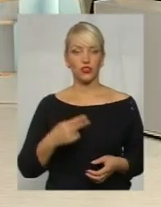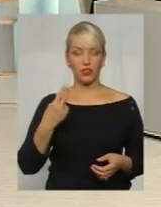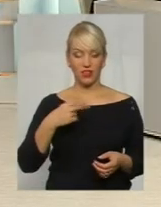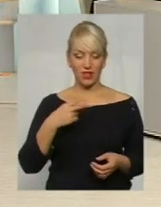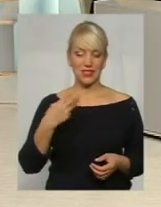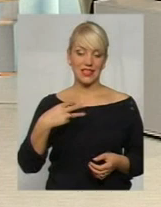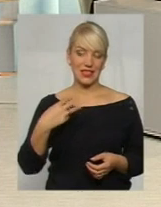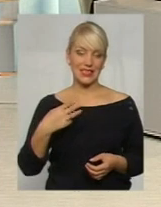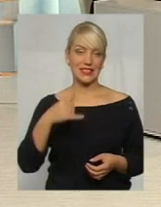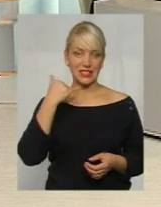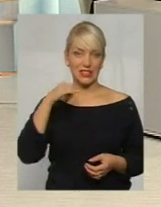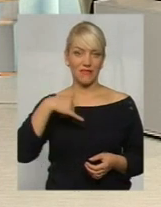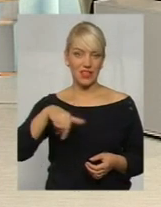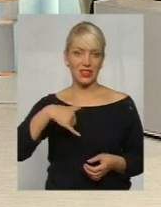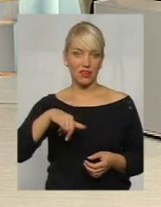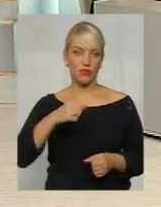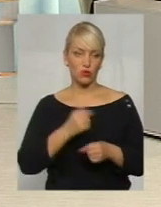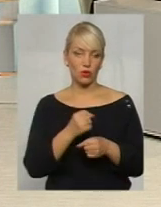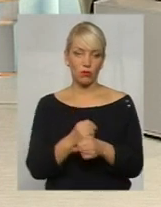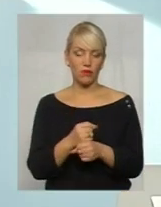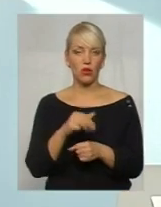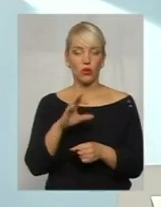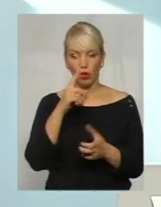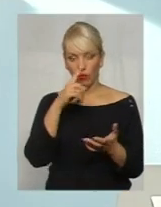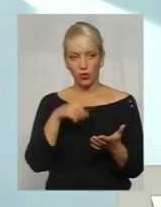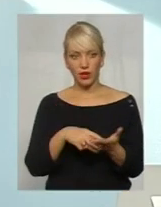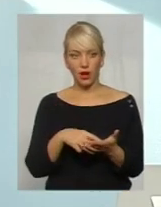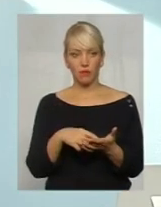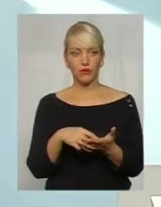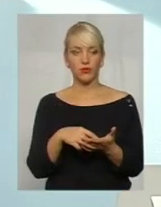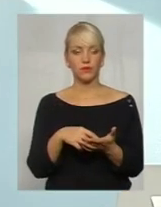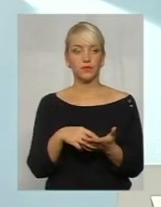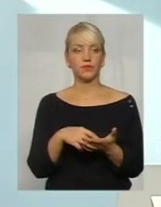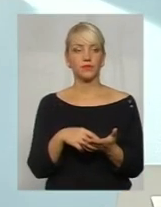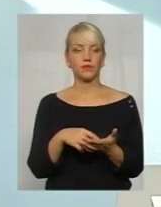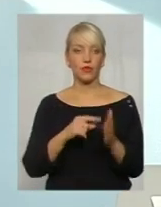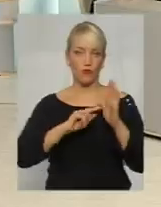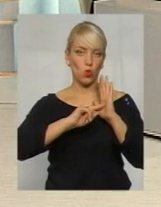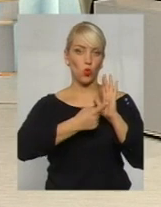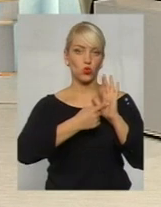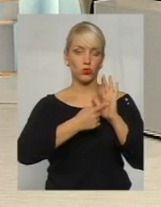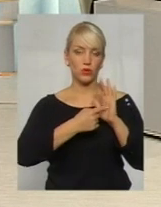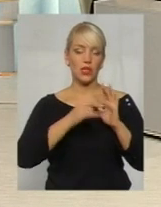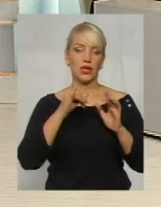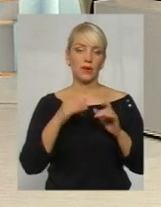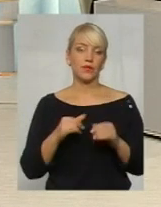дзвінків зробив, і раз потрапив, попав, як то кажуть, точку. Тому